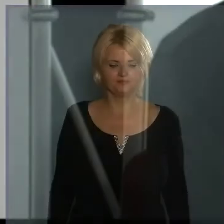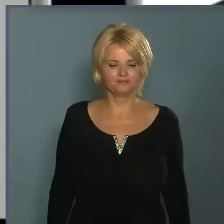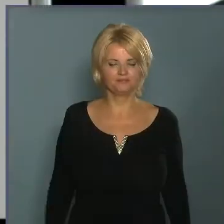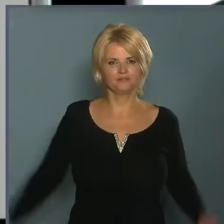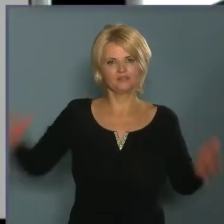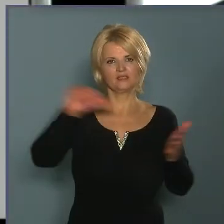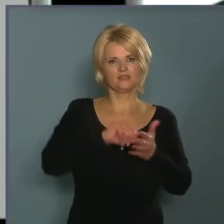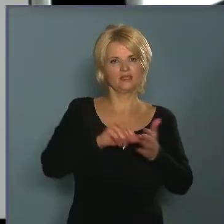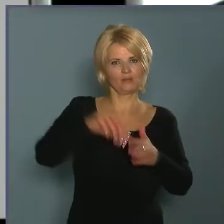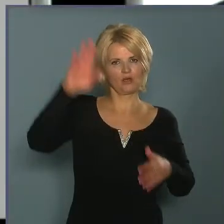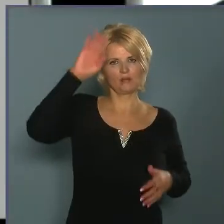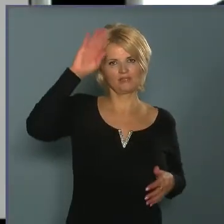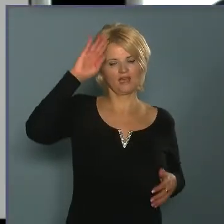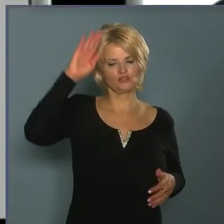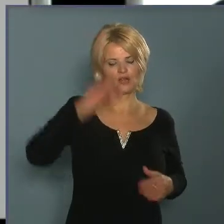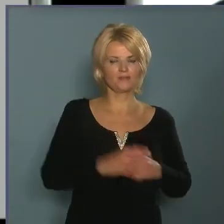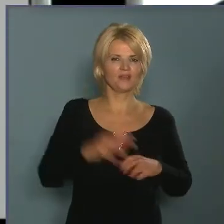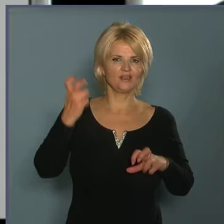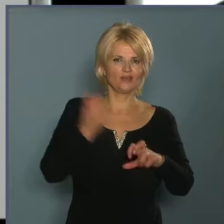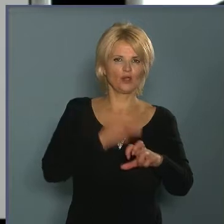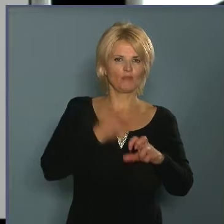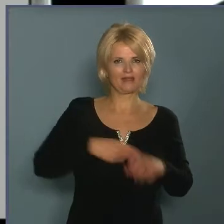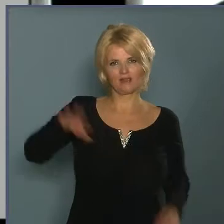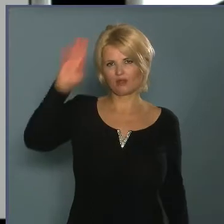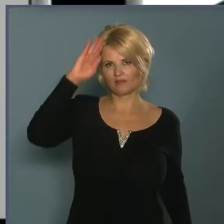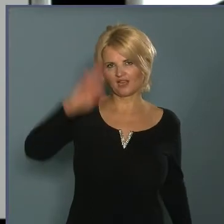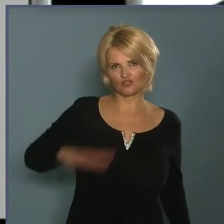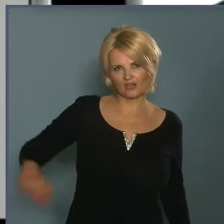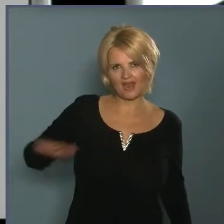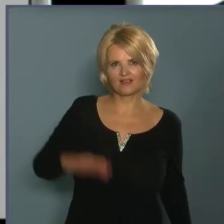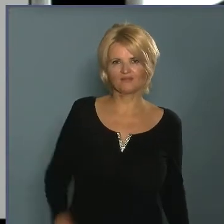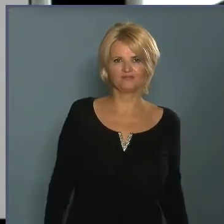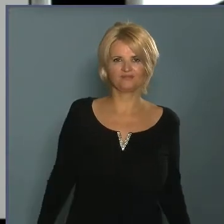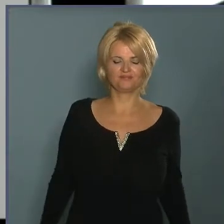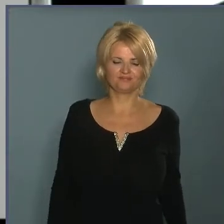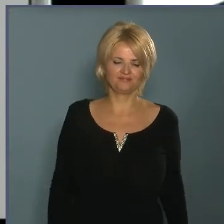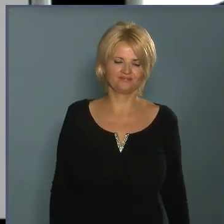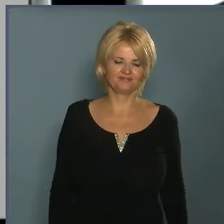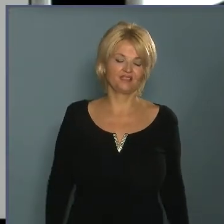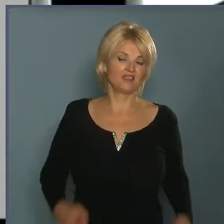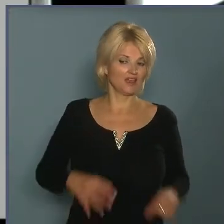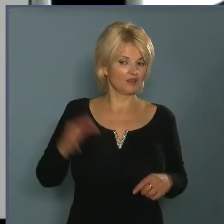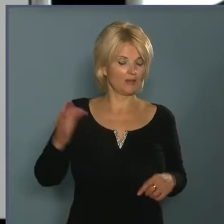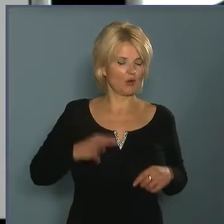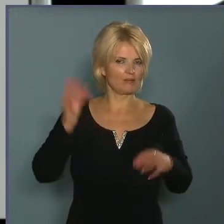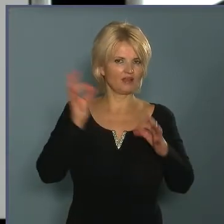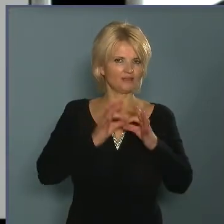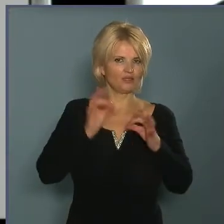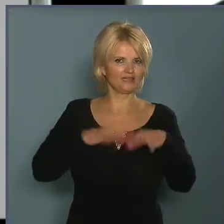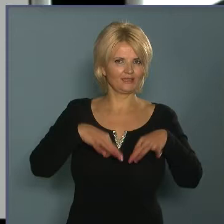Centrumban a kapitányság, méghozzá a kőbányai kapitányság, és egy a napokban történt